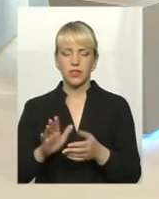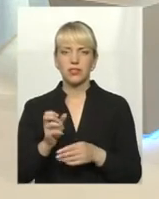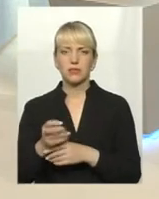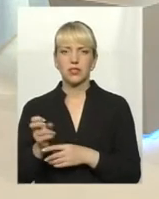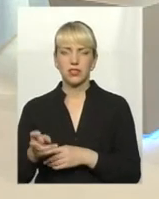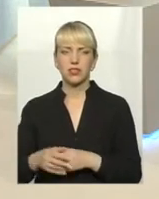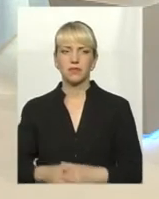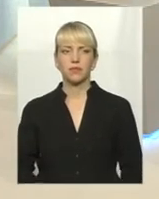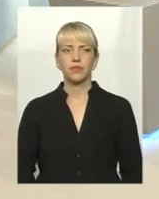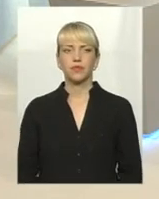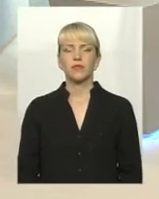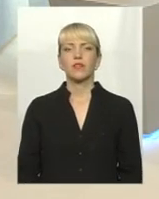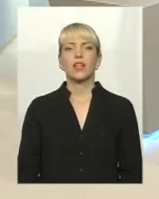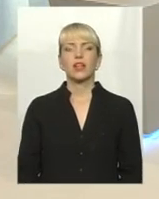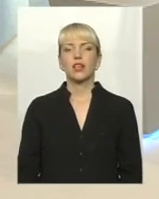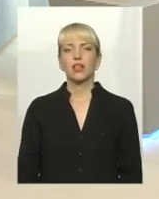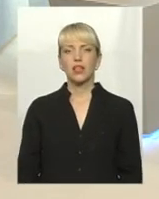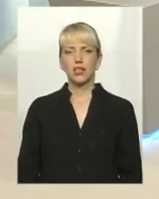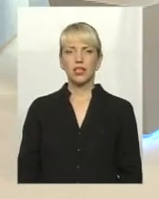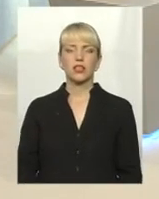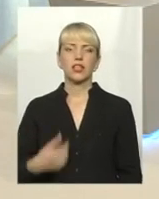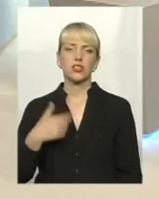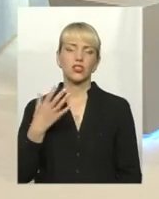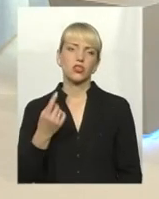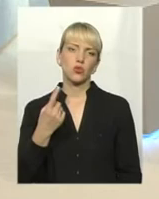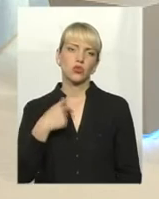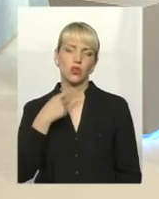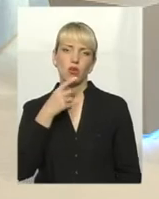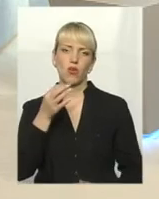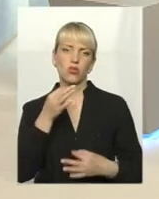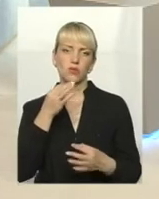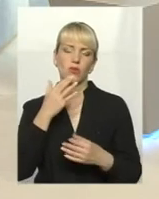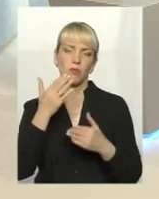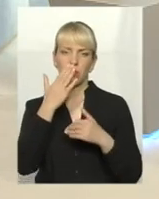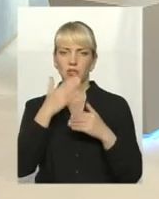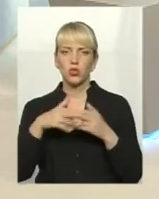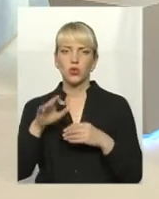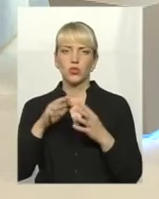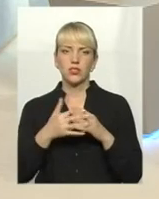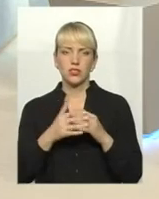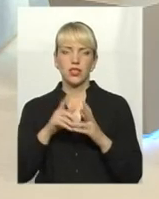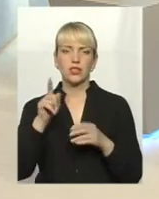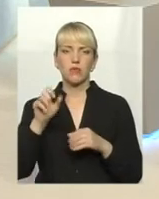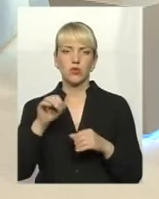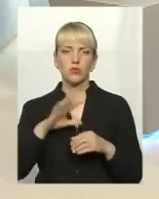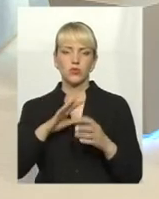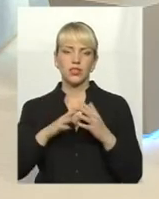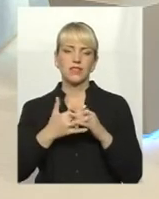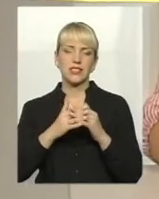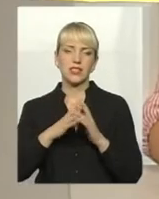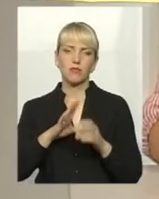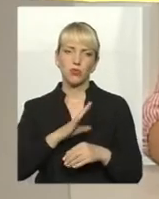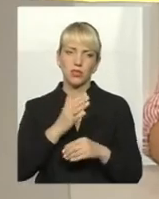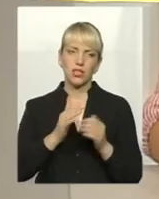Михайло Савельович, я тоді все ж таки зважнув нашу розмову в таке розлову все ж таки ближче до села, адже там в селі може бути магазин, а може не